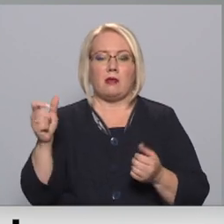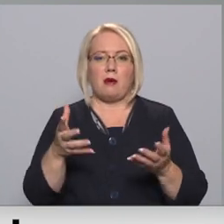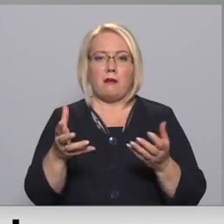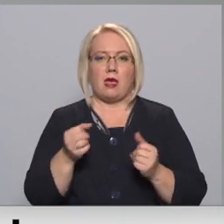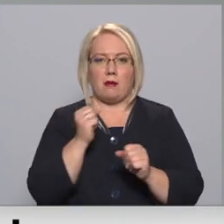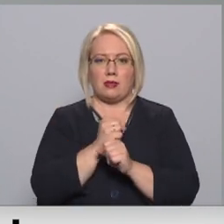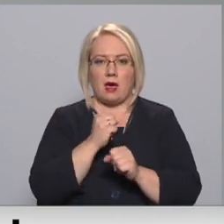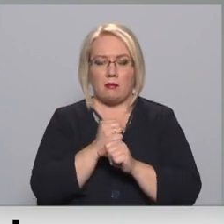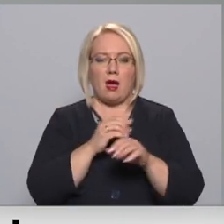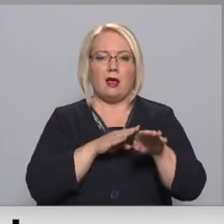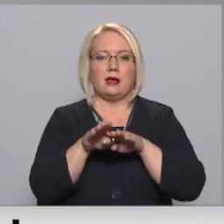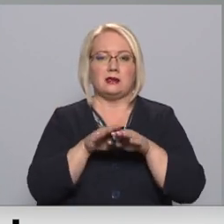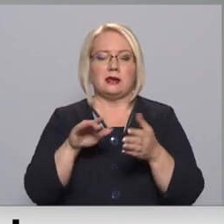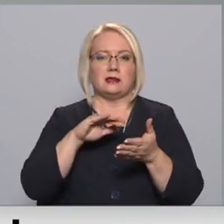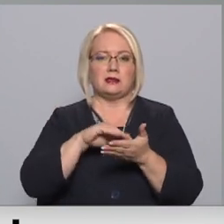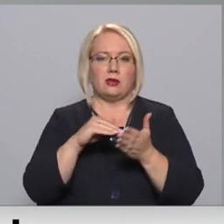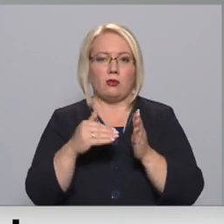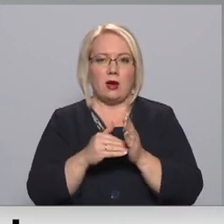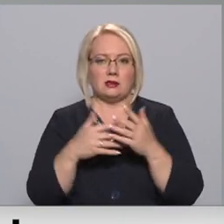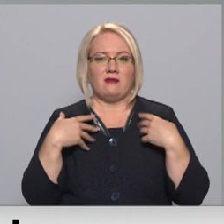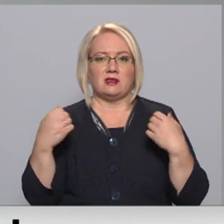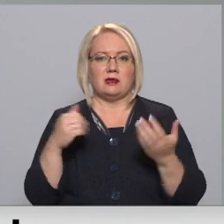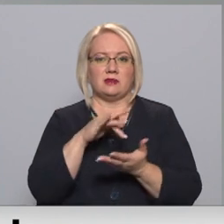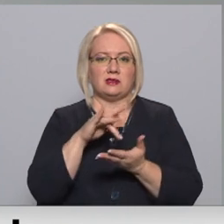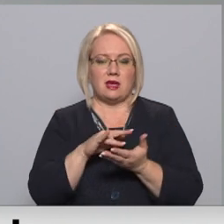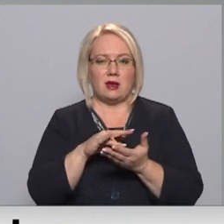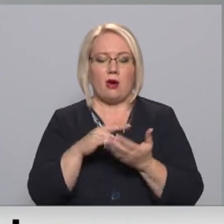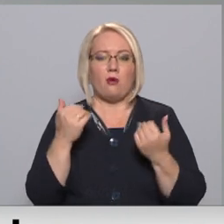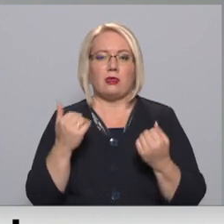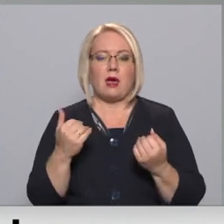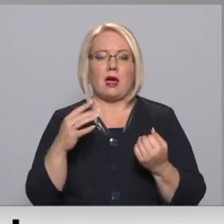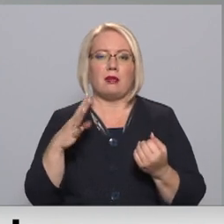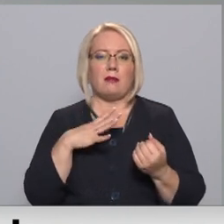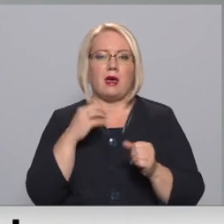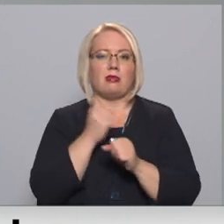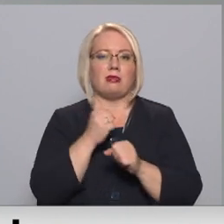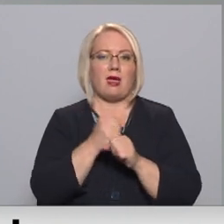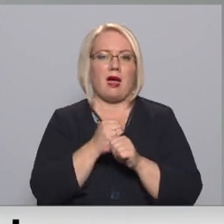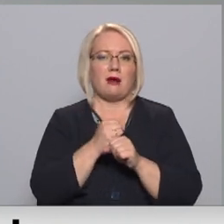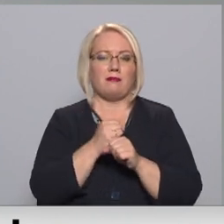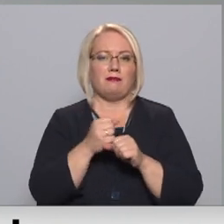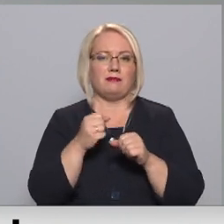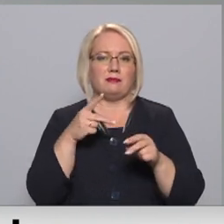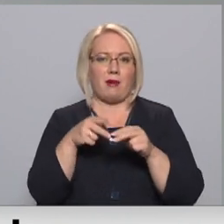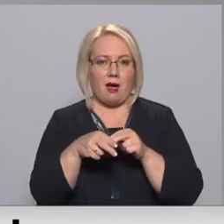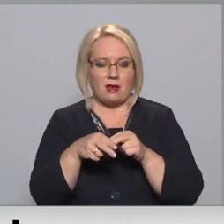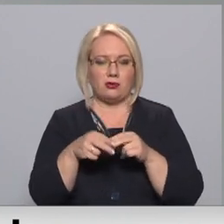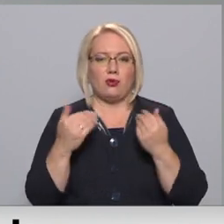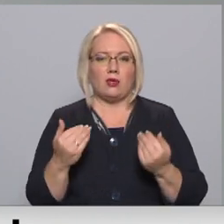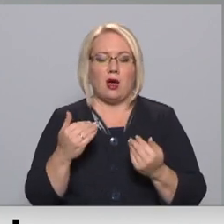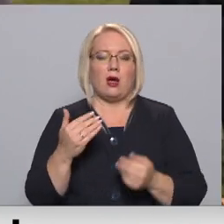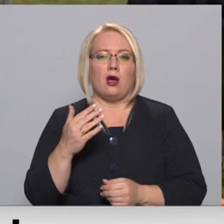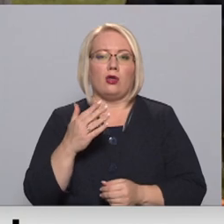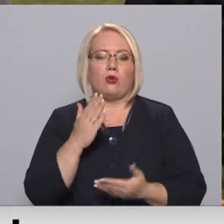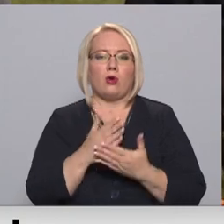Līdzīga situācija ar Veselības centru pienībai. Pēc tam, cik darba tiecība bija jāpārtrauc, tad šobrīd notiek aktīva